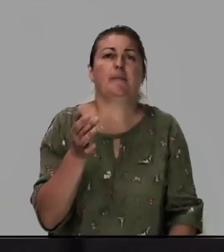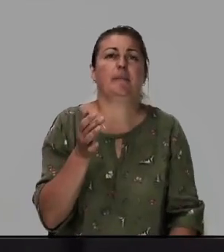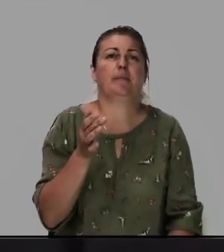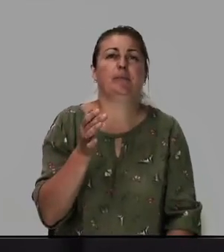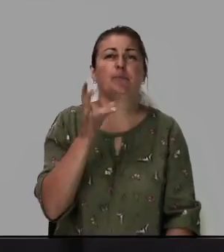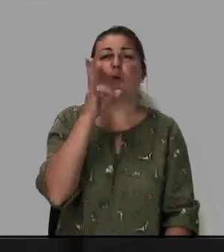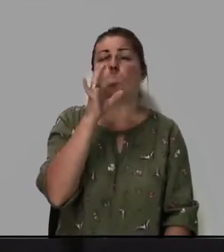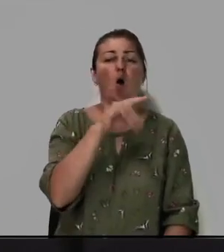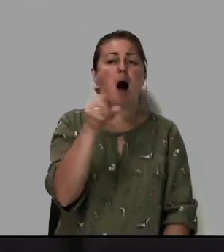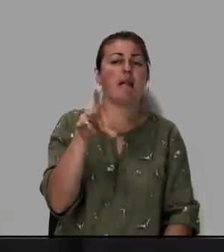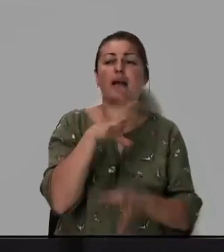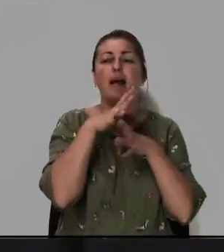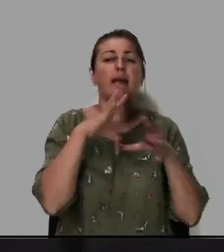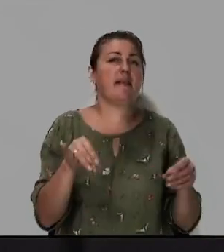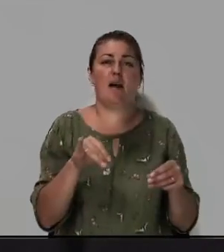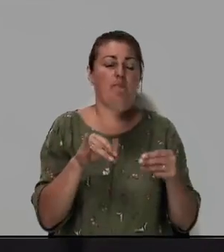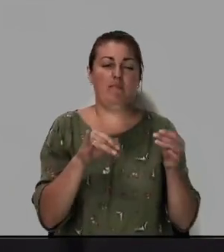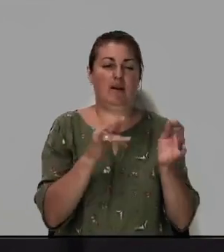но они не были им.